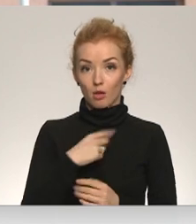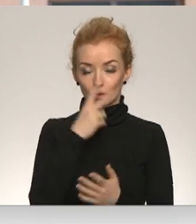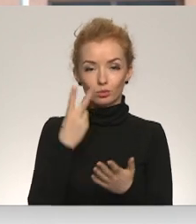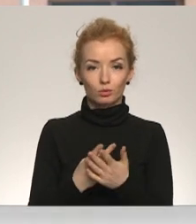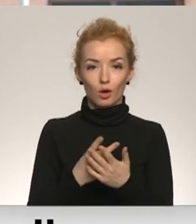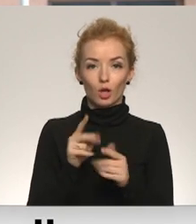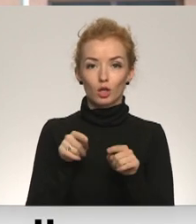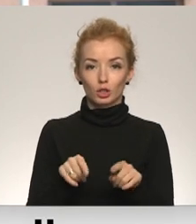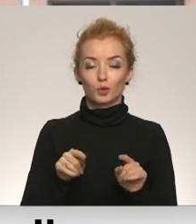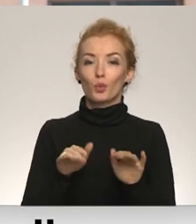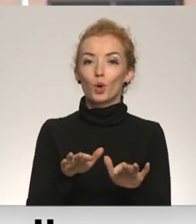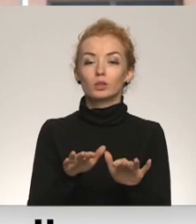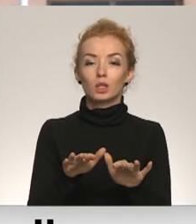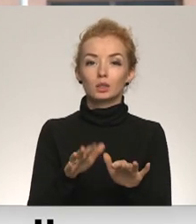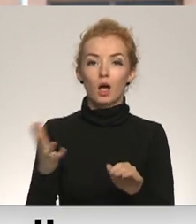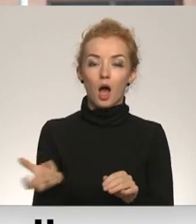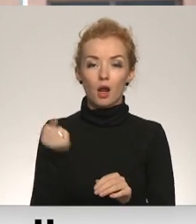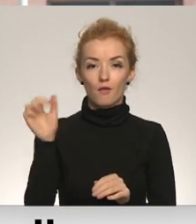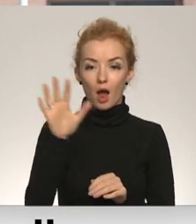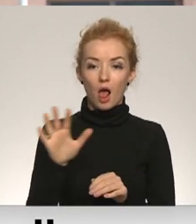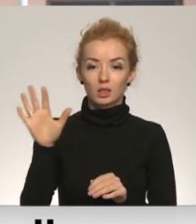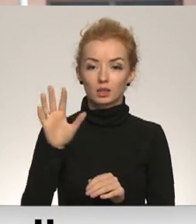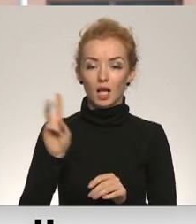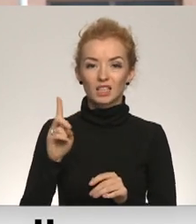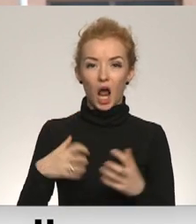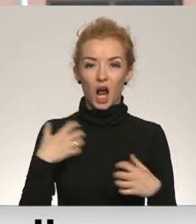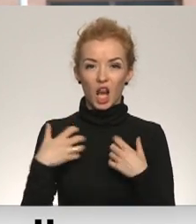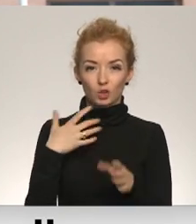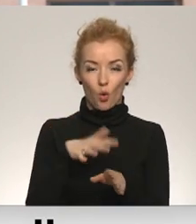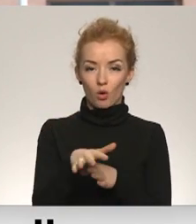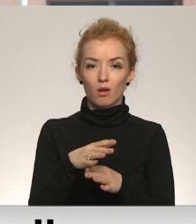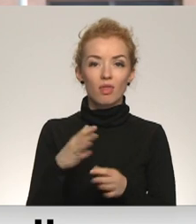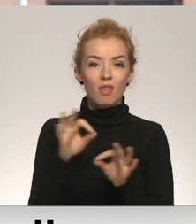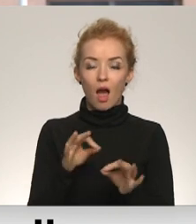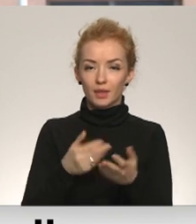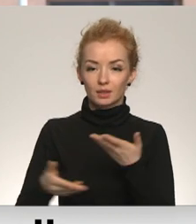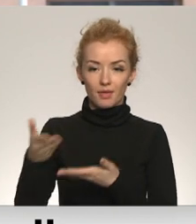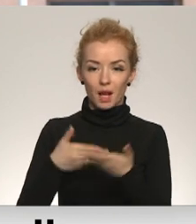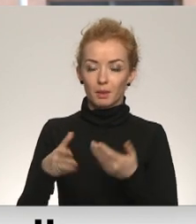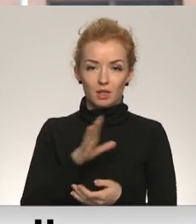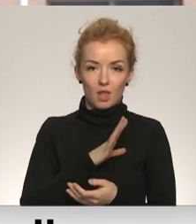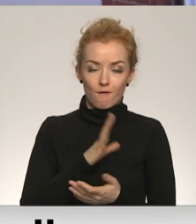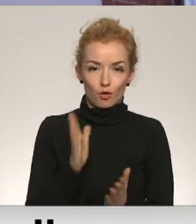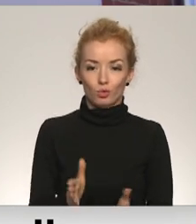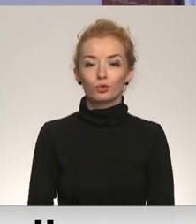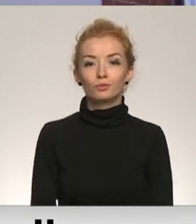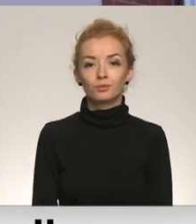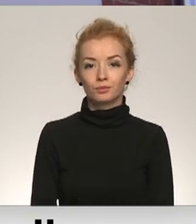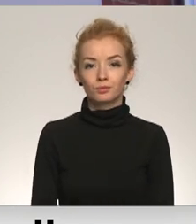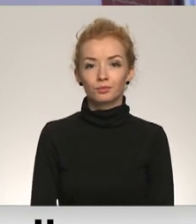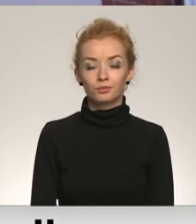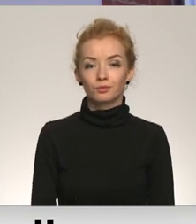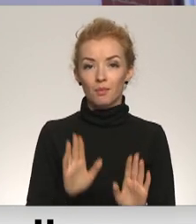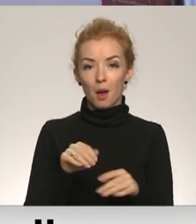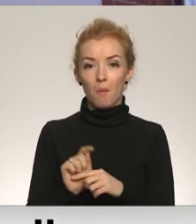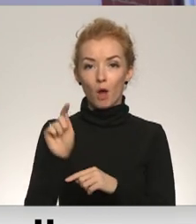šo procesu, ka ar valsti agresoru nekādas sadarbības mums nevar notikt. Runājot